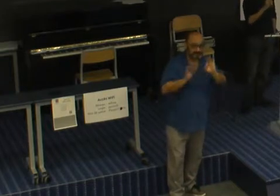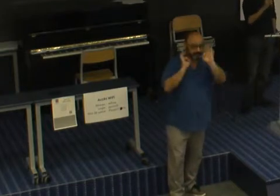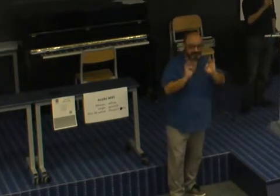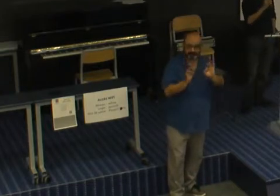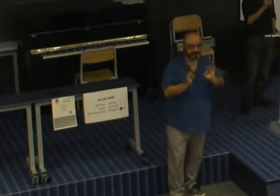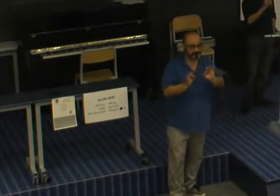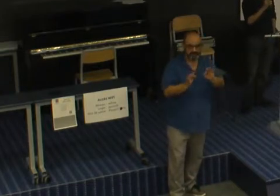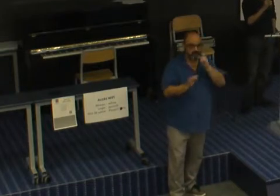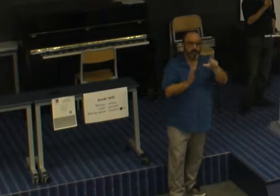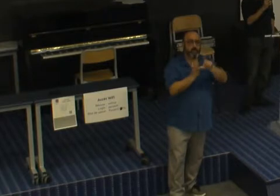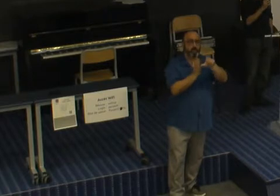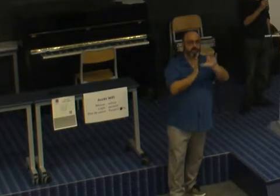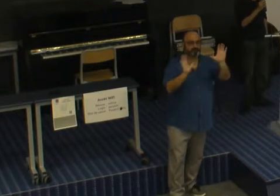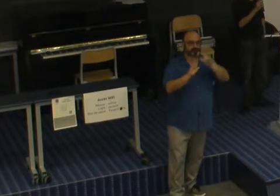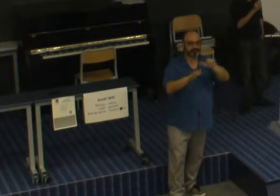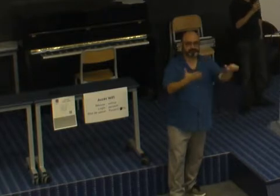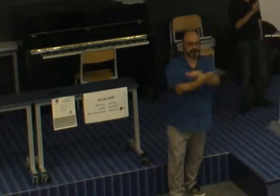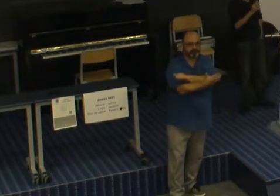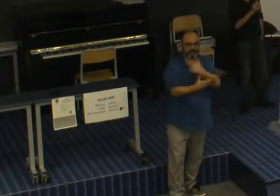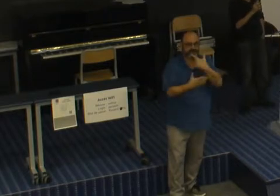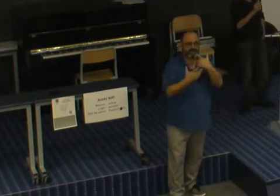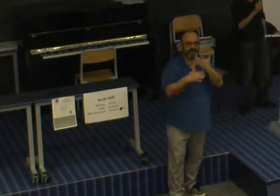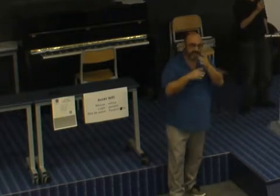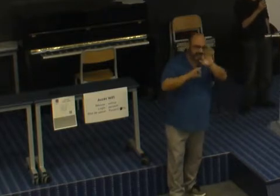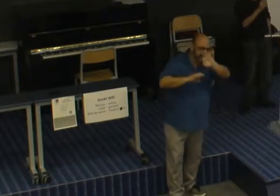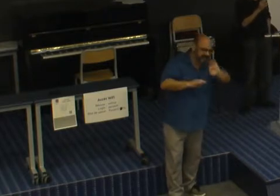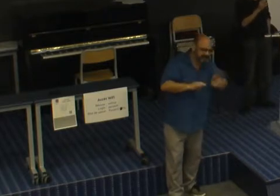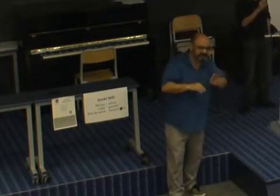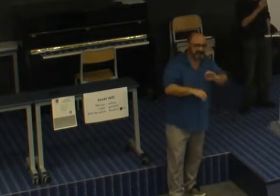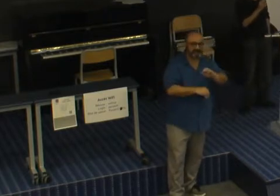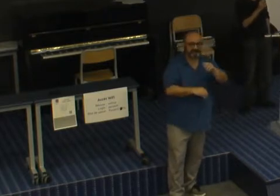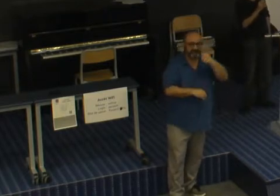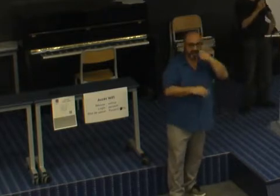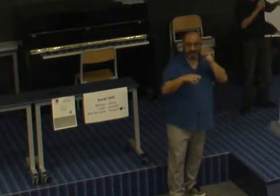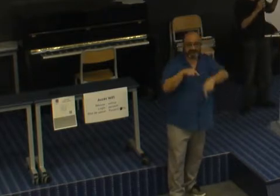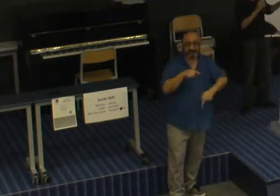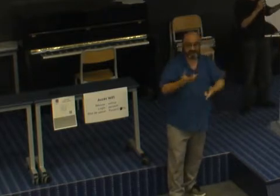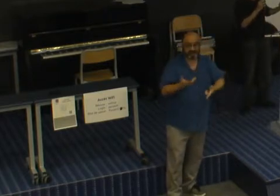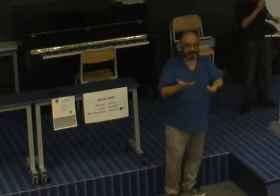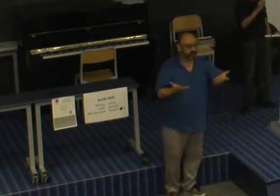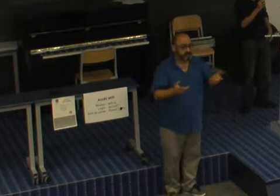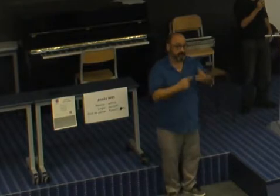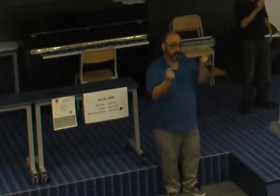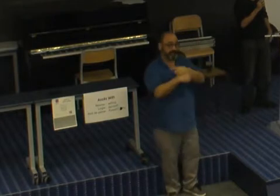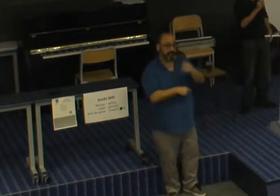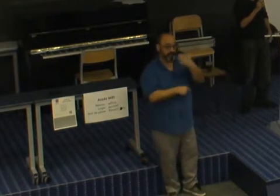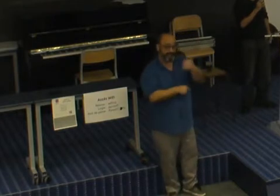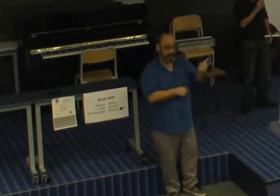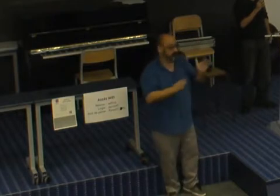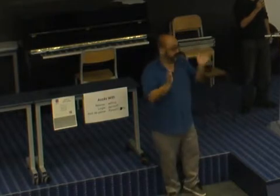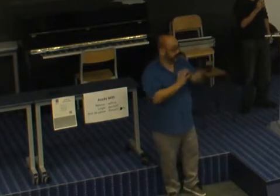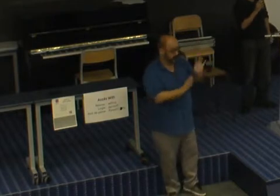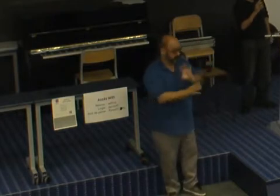de faire des statistiques ethniques. Ce qui est totalement le contraire aux USA, où c'est totalement intégré, parfois